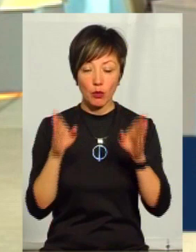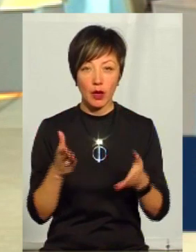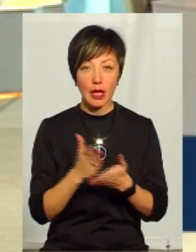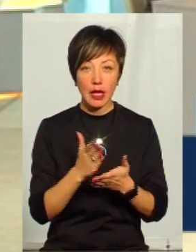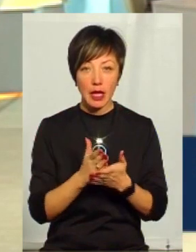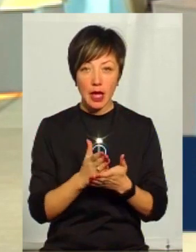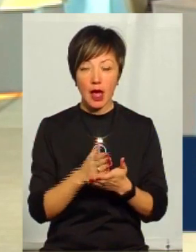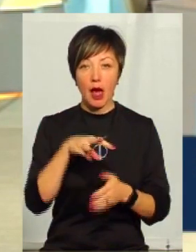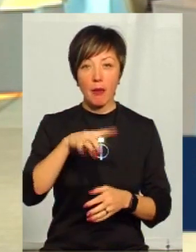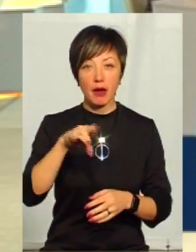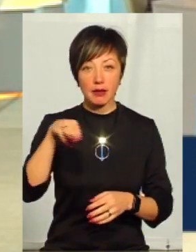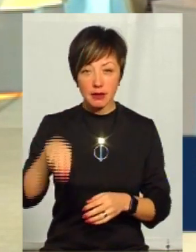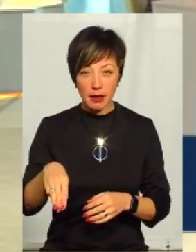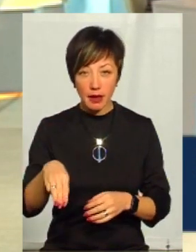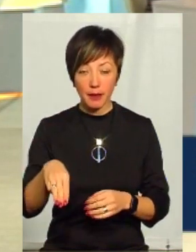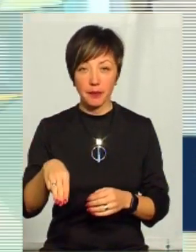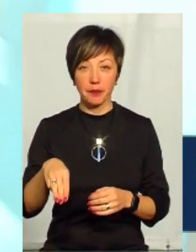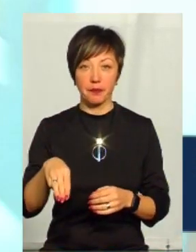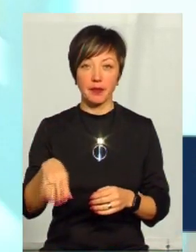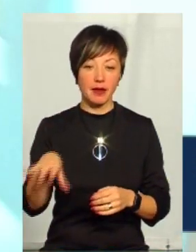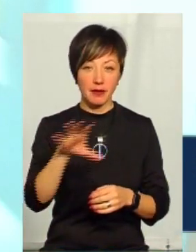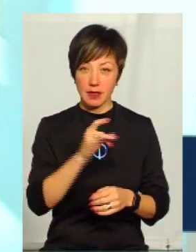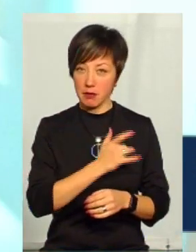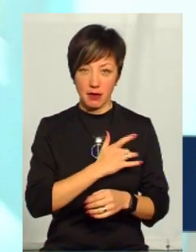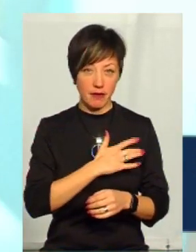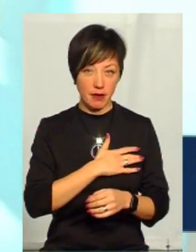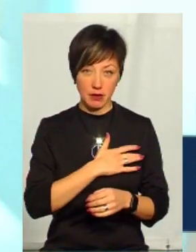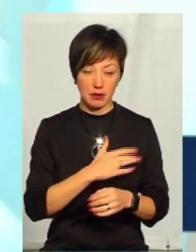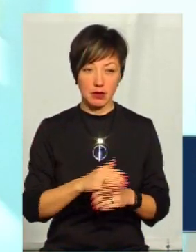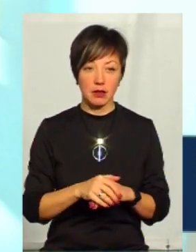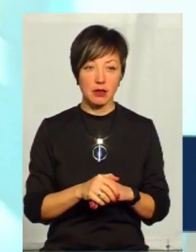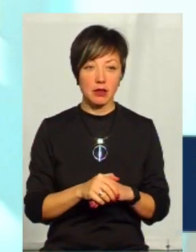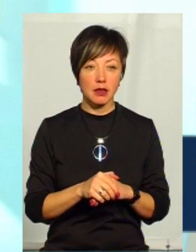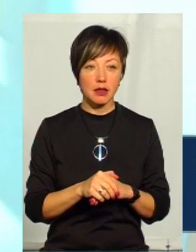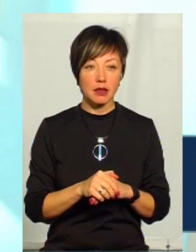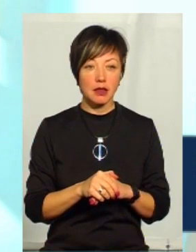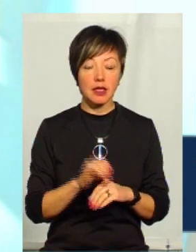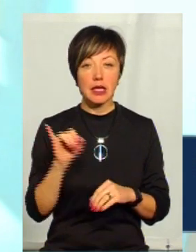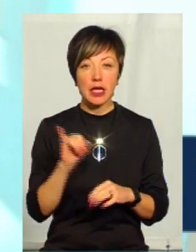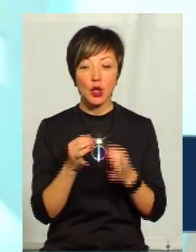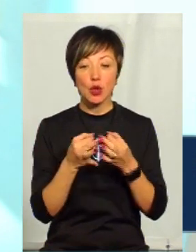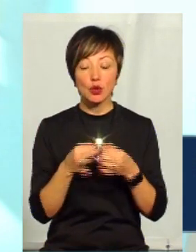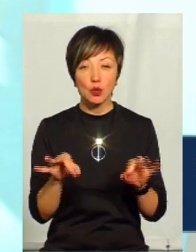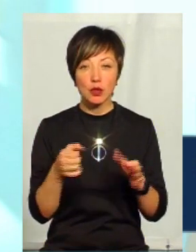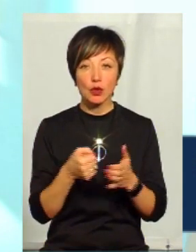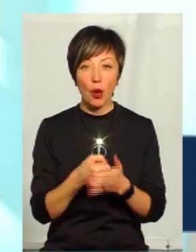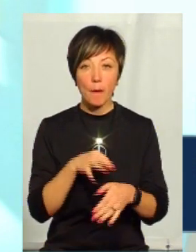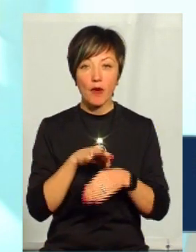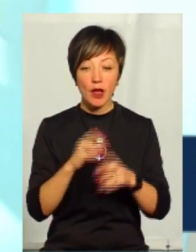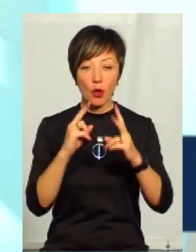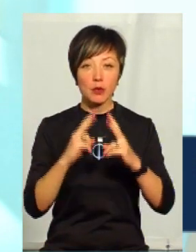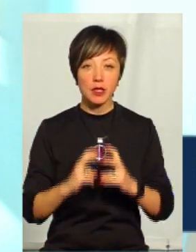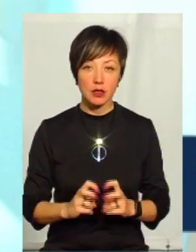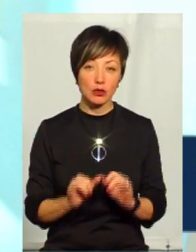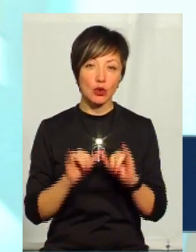Також є і магнітно-різнасні томографи. Вони всі приватні – магнітно-різнасні томографи. І доступність до проведення